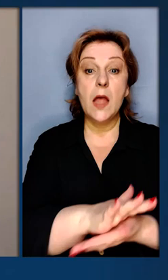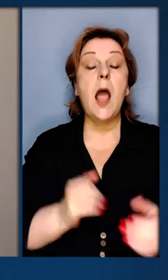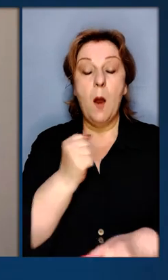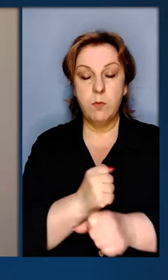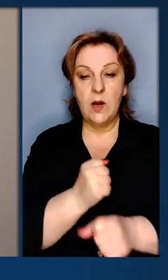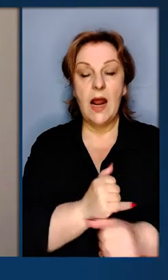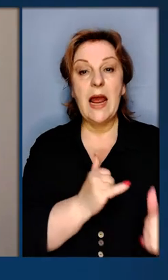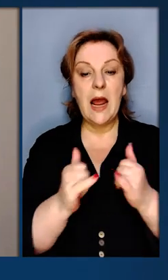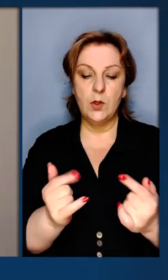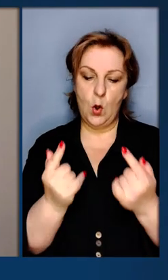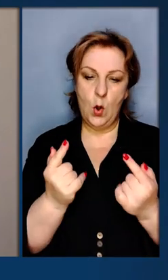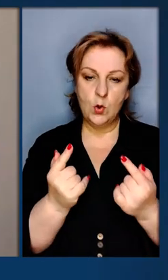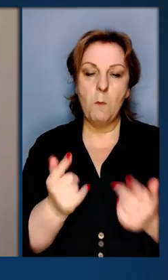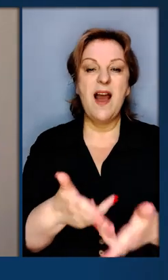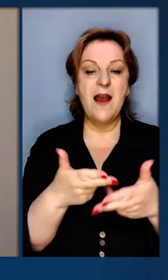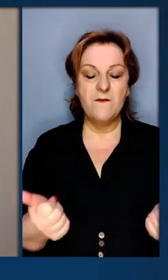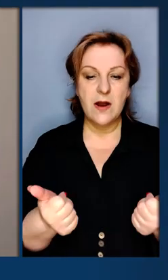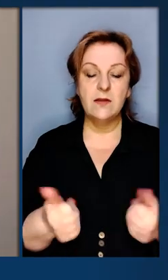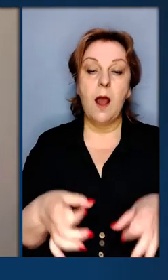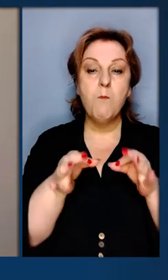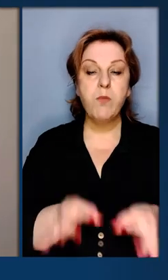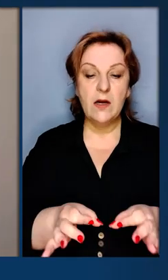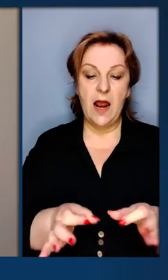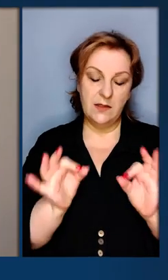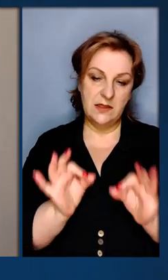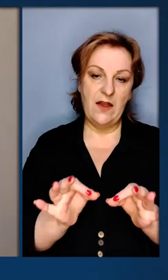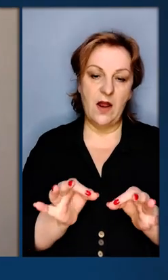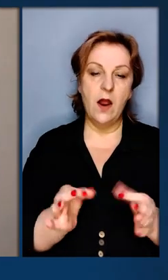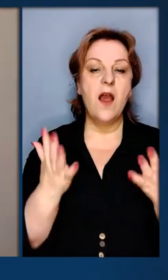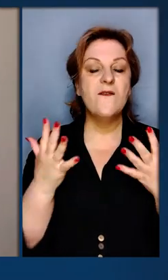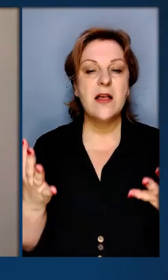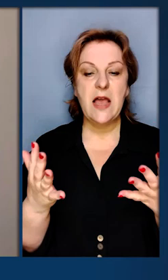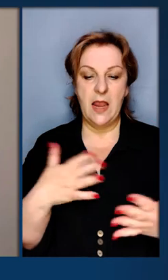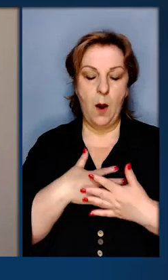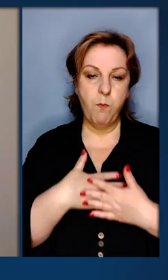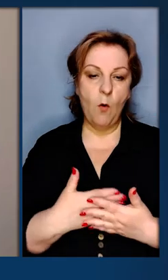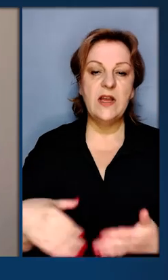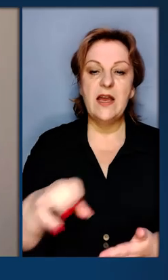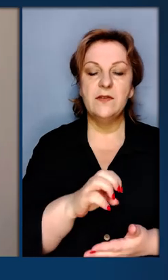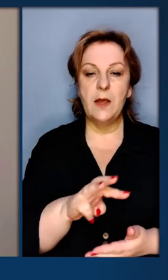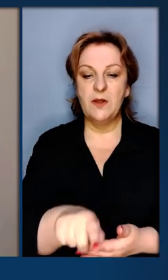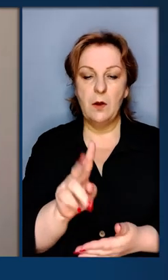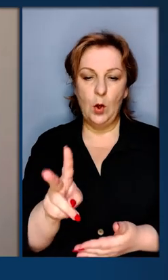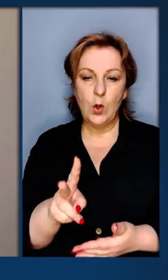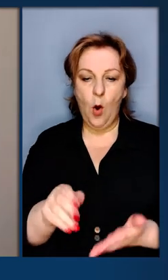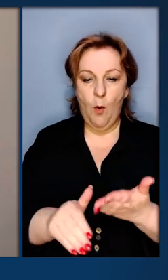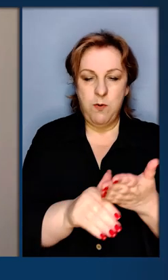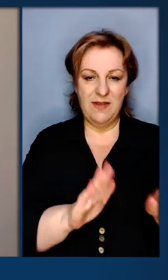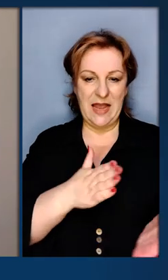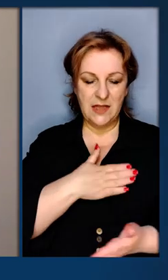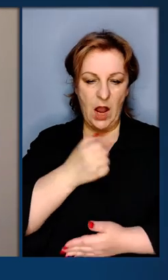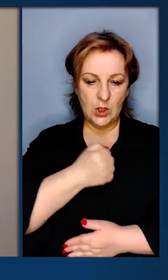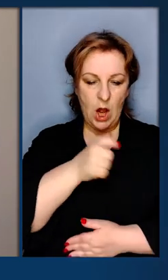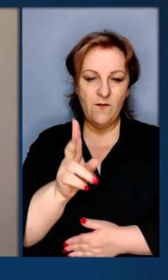геноцидом. І далі працюємо для глобального визнання правди. І, звичайно, велике подякує усім тим, хто